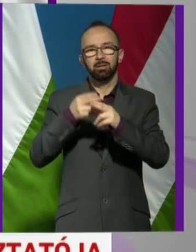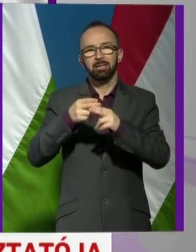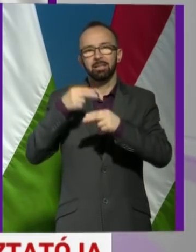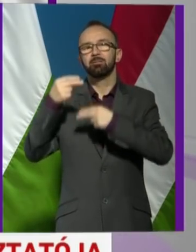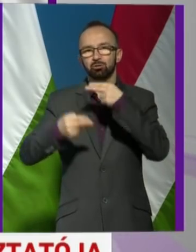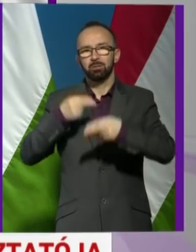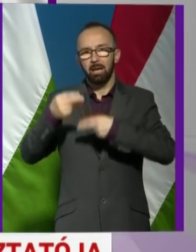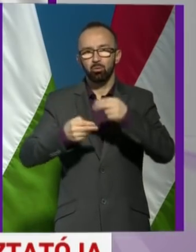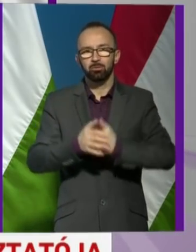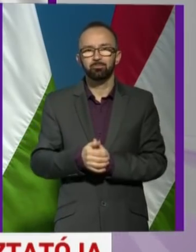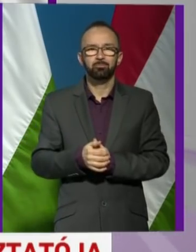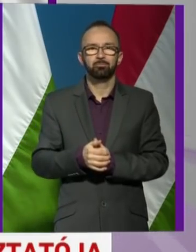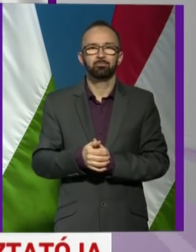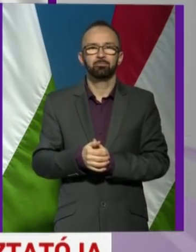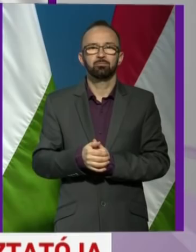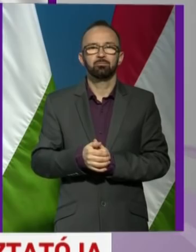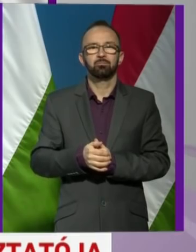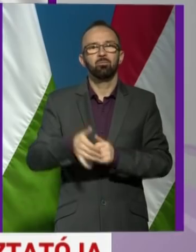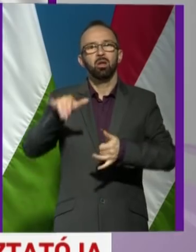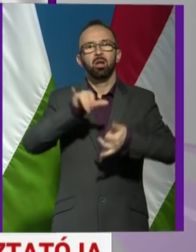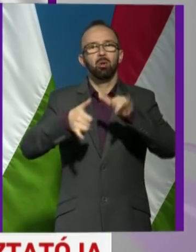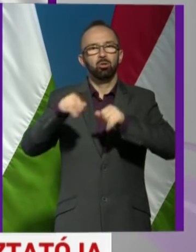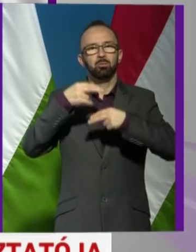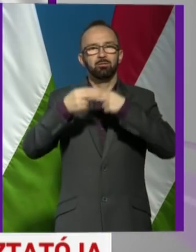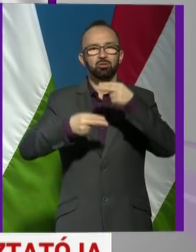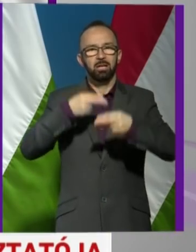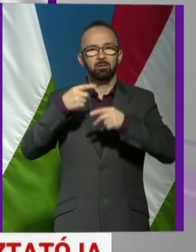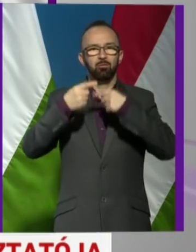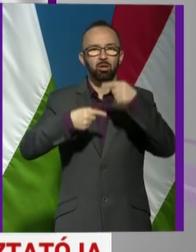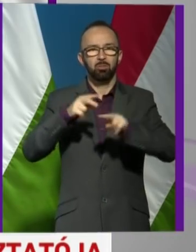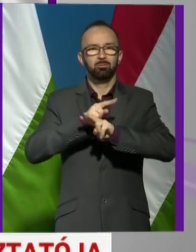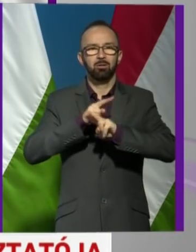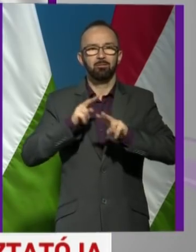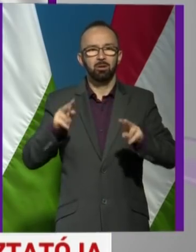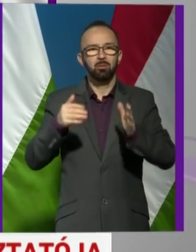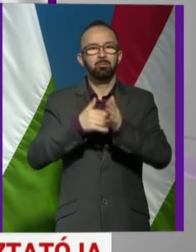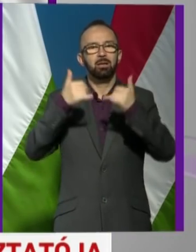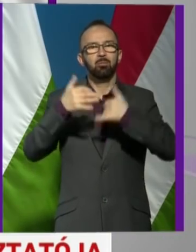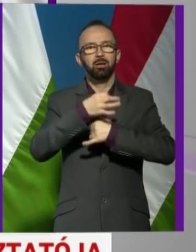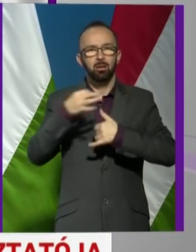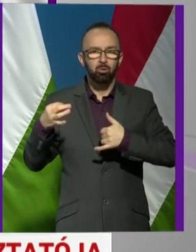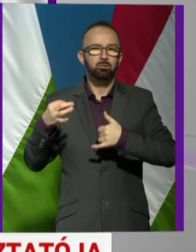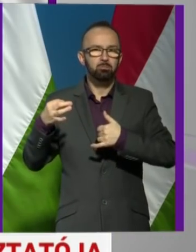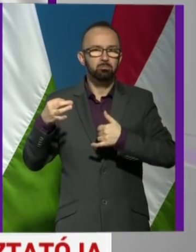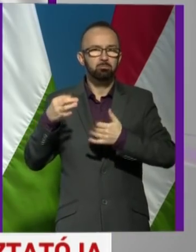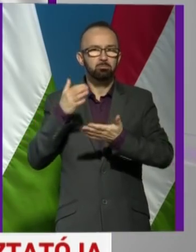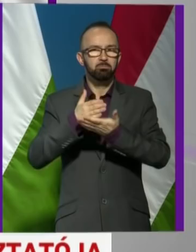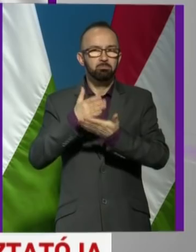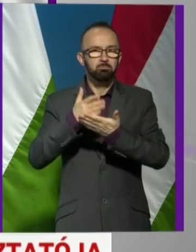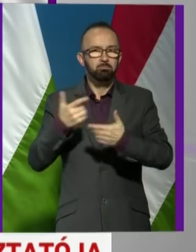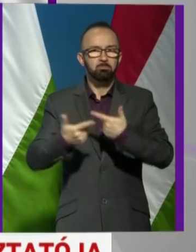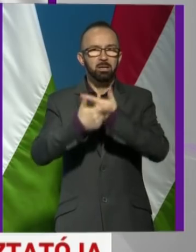vizsgáljuk. A laboratóriumi vizsgálata folyamatban van még a mai napon, ez valószínűleg